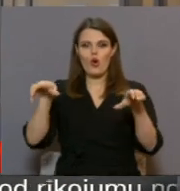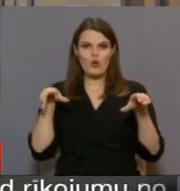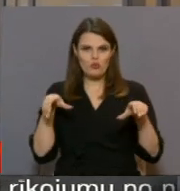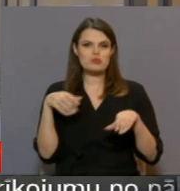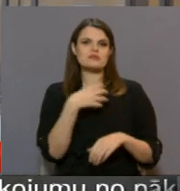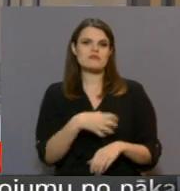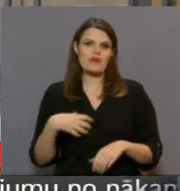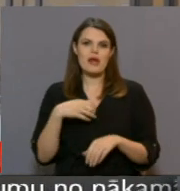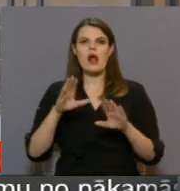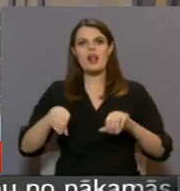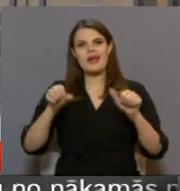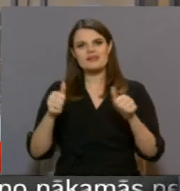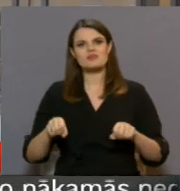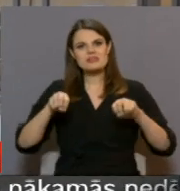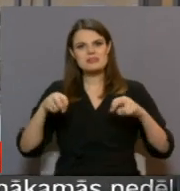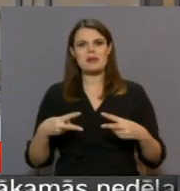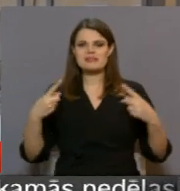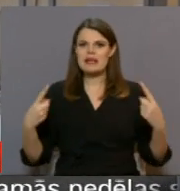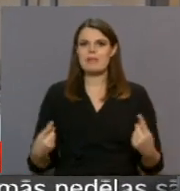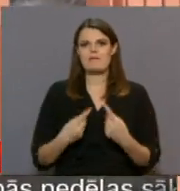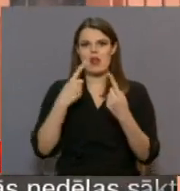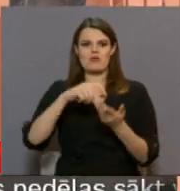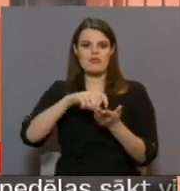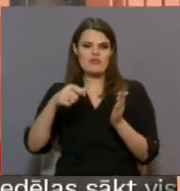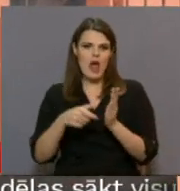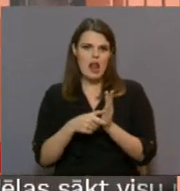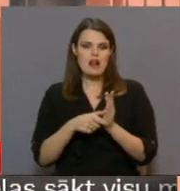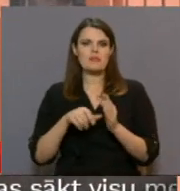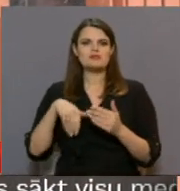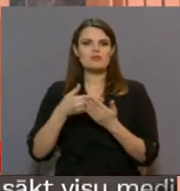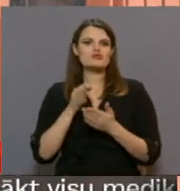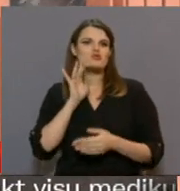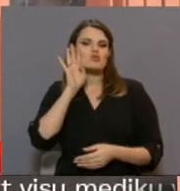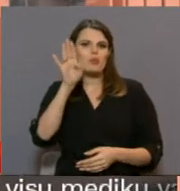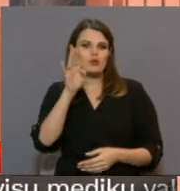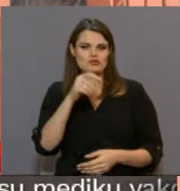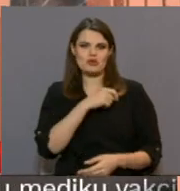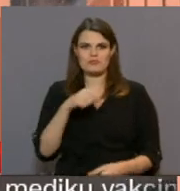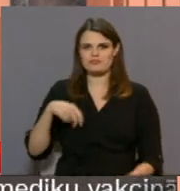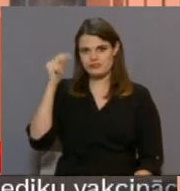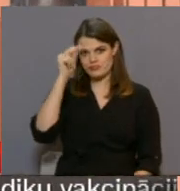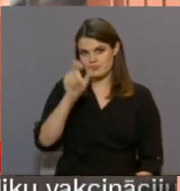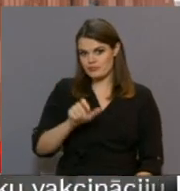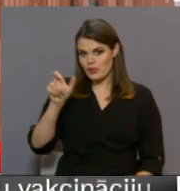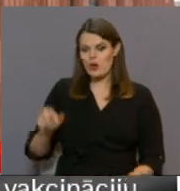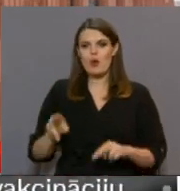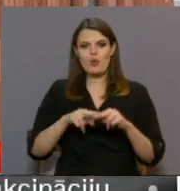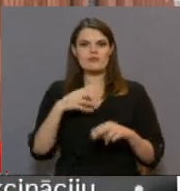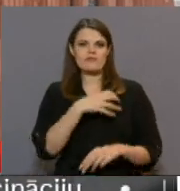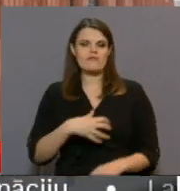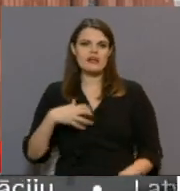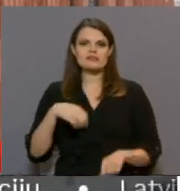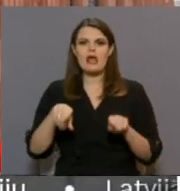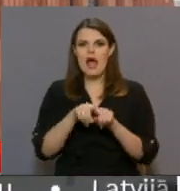speciāli pielāgotas telpas un darbnīci topošajam dizainēriem, kā arī skolai trūka tādu svarīgu telpu, kā pasākumu zāle un kustību